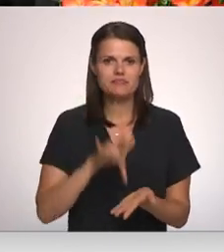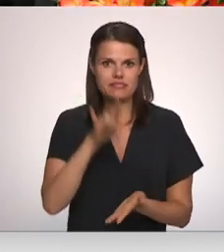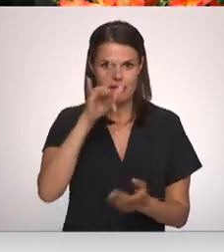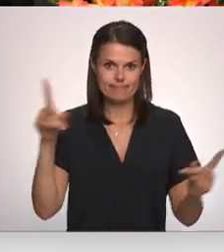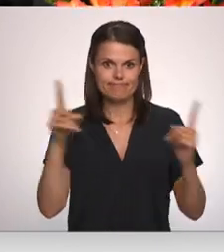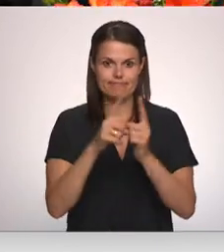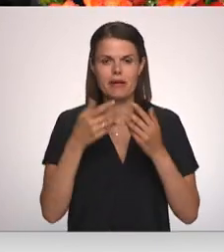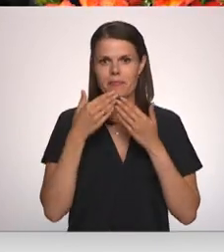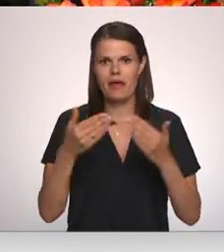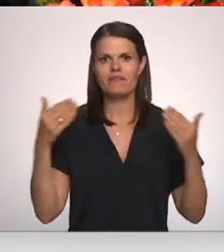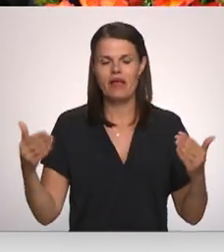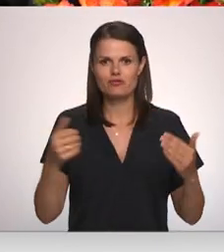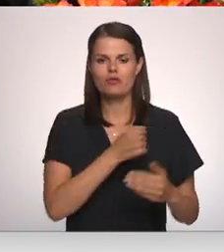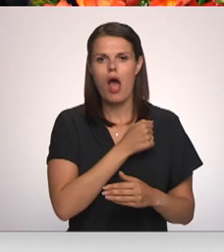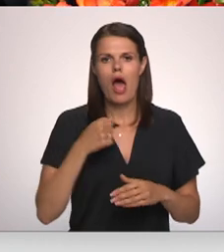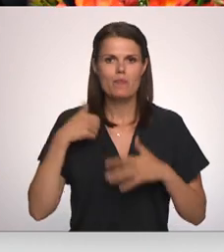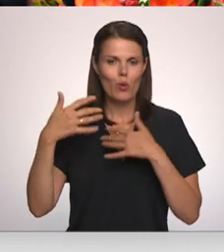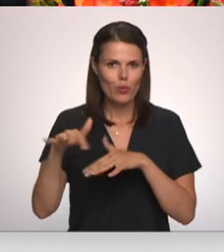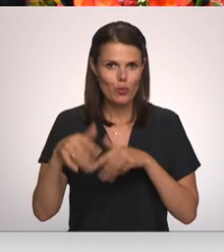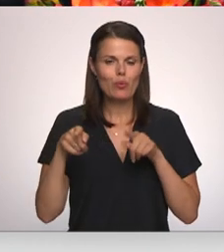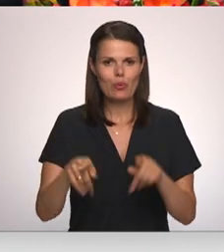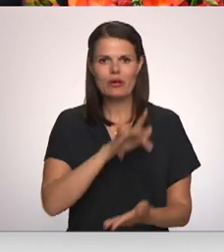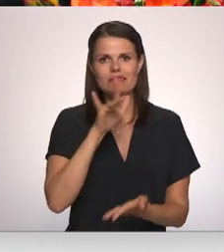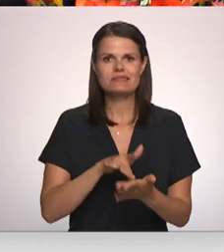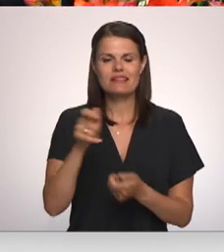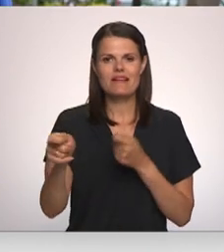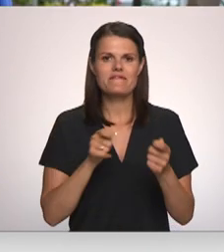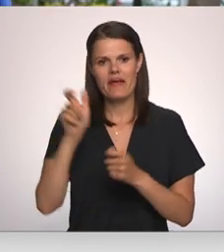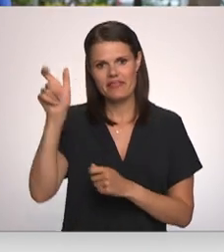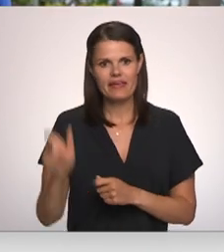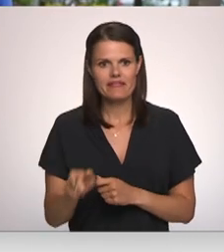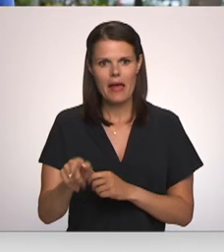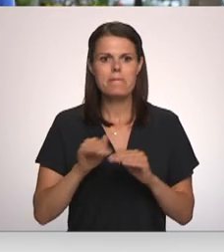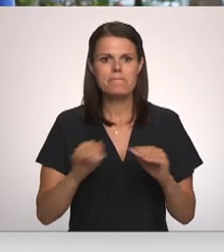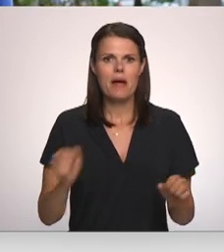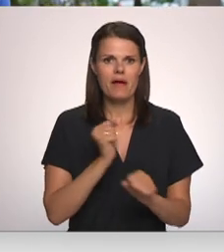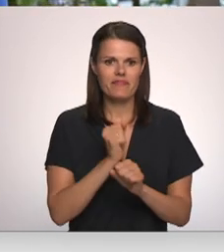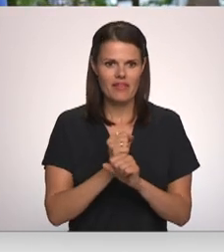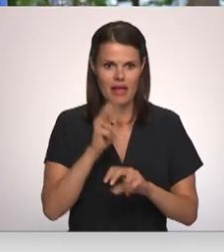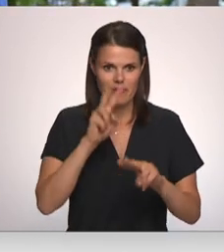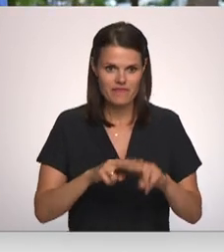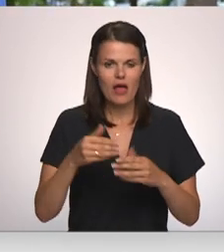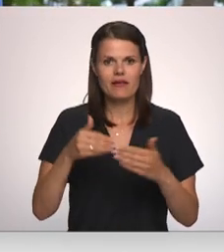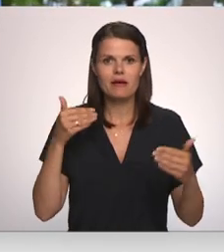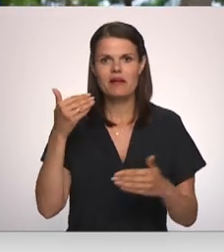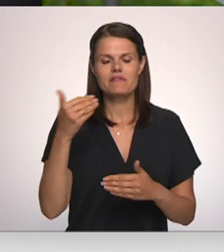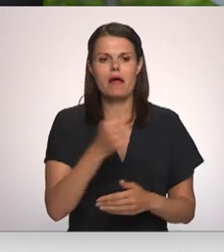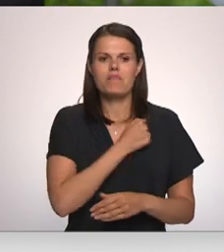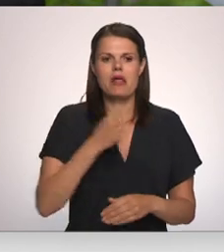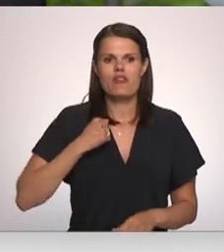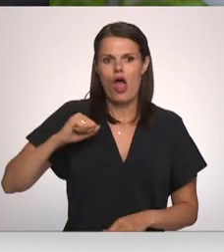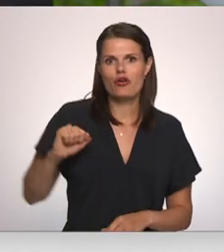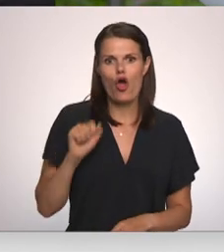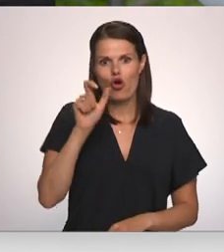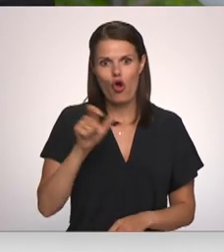satikās pateicoties jūras spēkiem. Tā ir centra vadītājas Agneses Kvieses pamatdarba vieta un iepriekš viņas militārie kolēģi pat